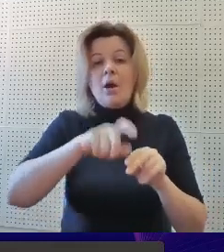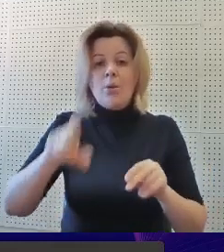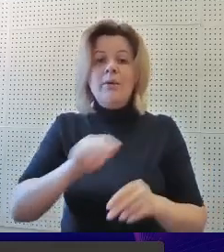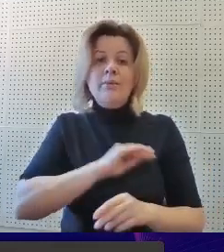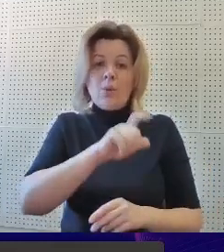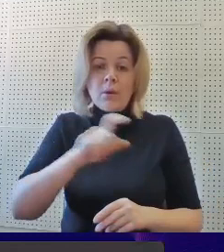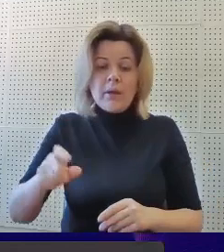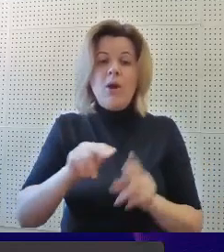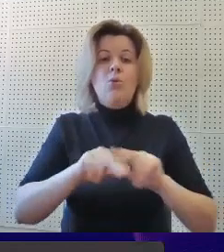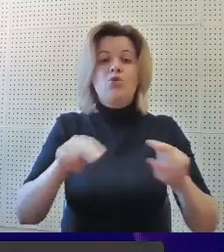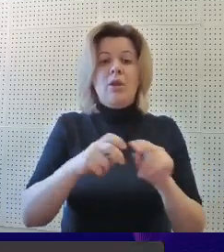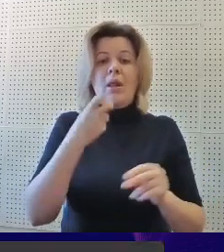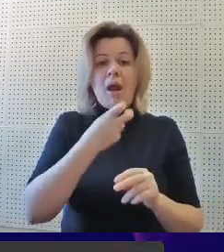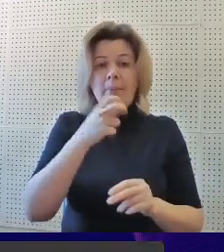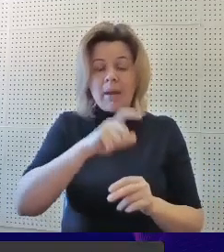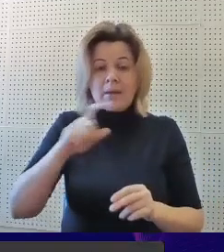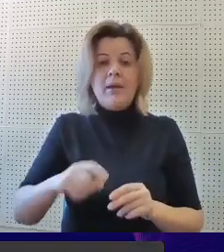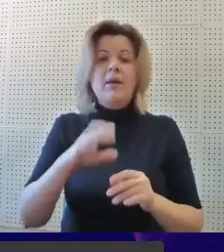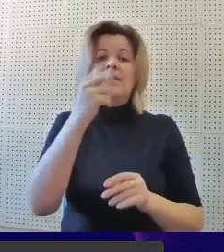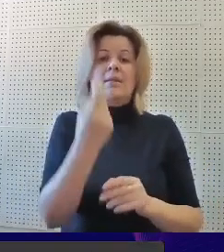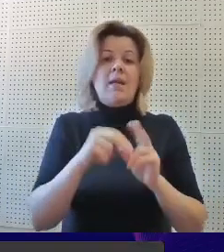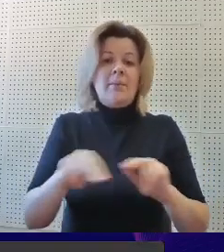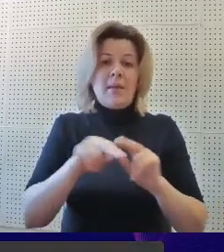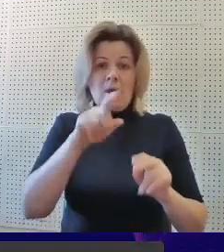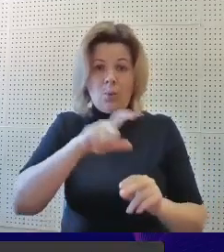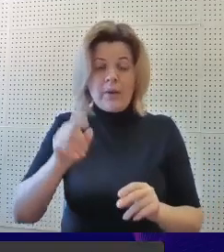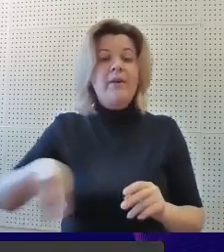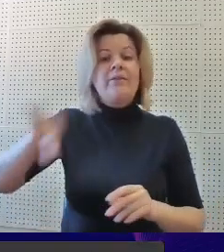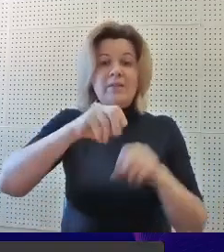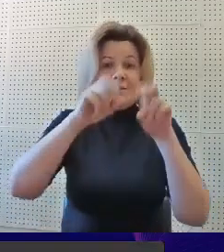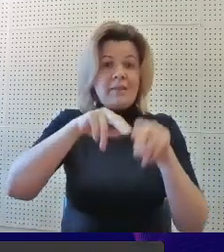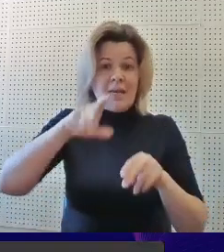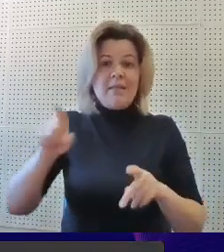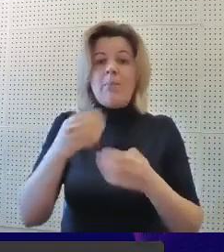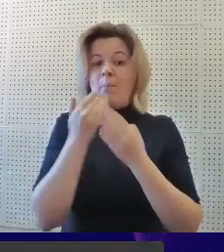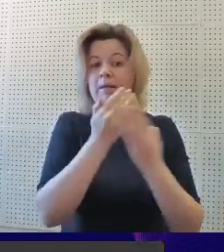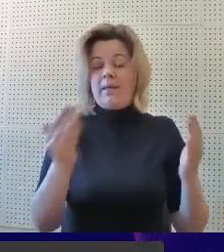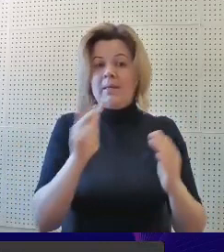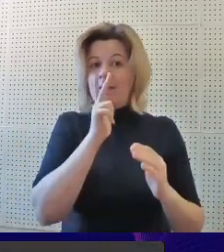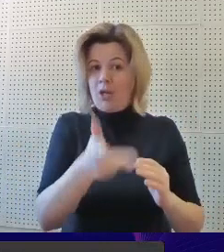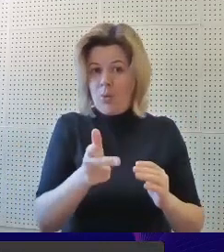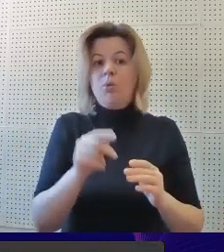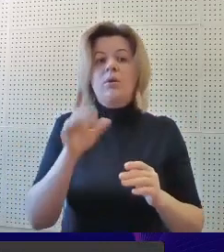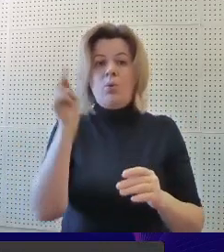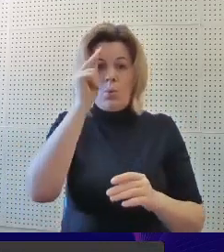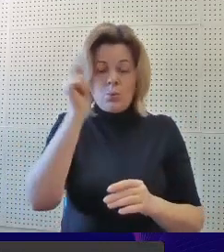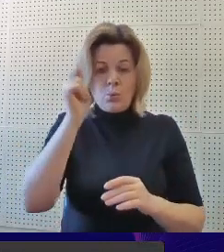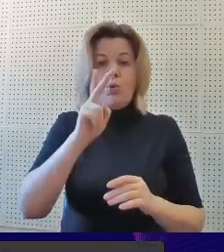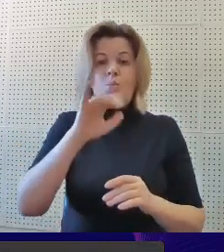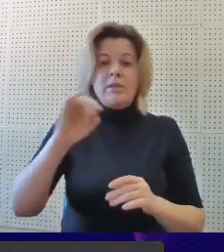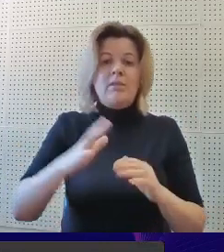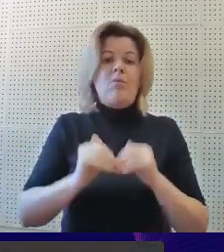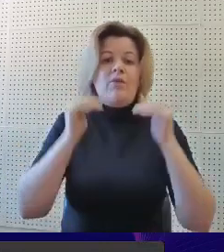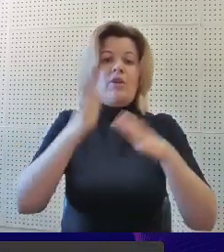педагоги-психологи, учителя-логопеды, социальные педагоги. Все специалисты за последние три года прошли курсы